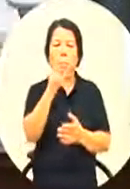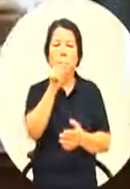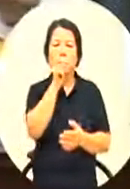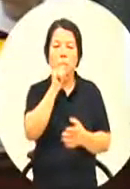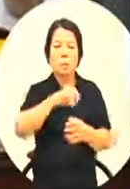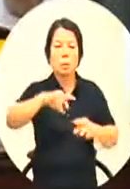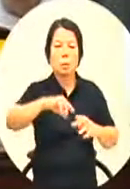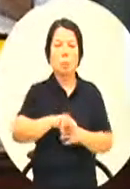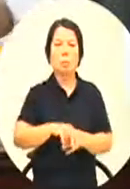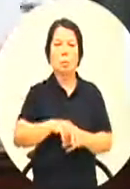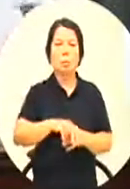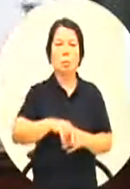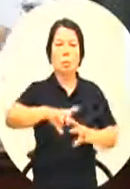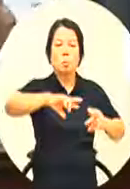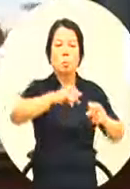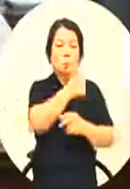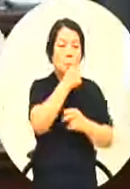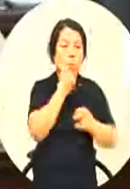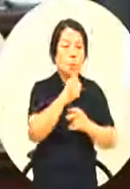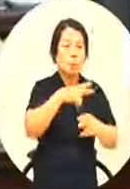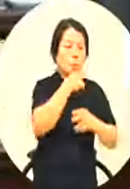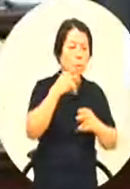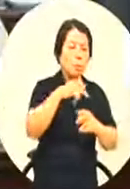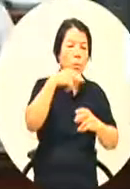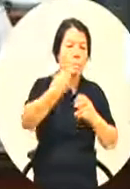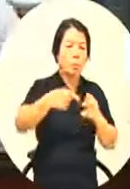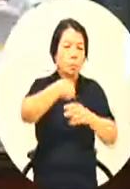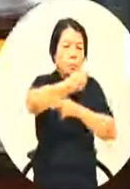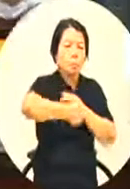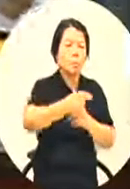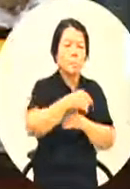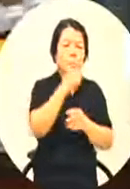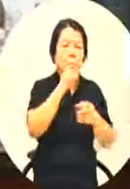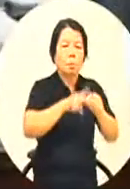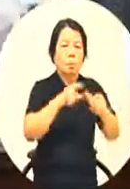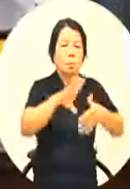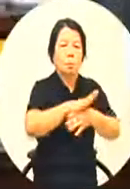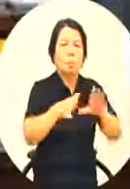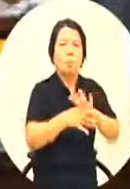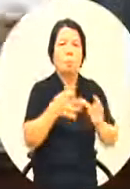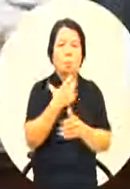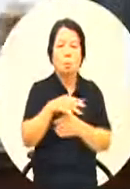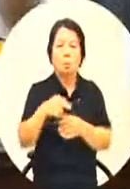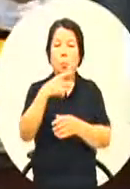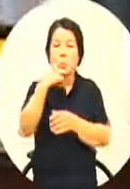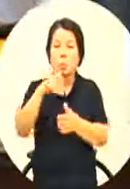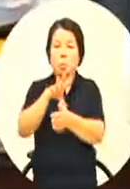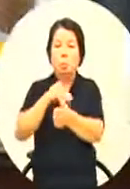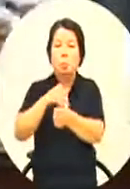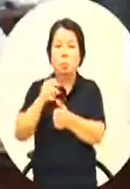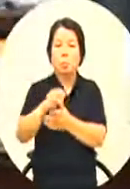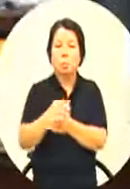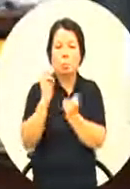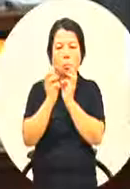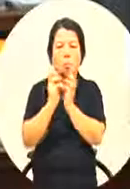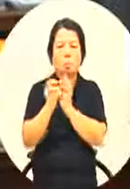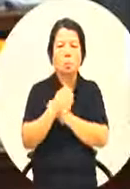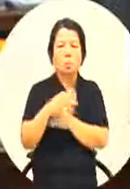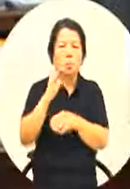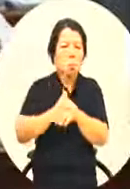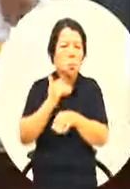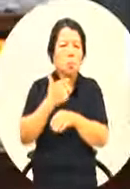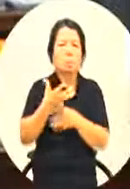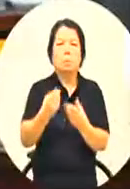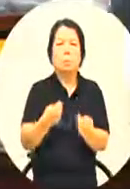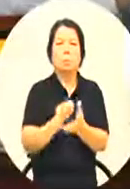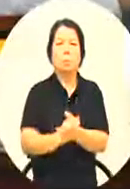英文再转换到要讲完成中文或者你学英文二位英文你根本很精准的到文学家的程